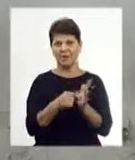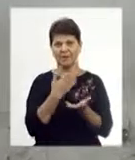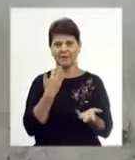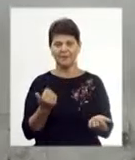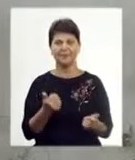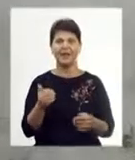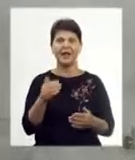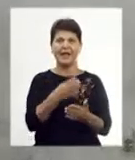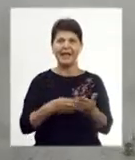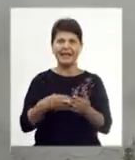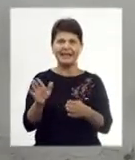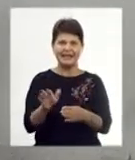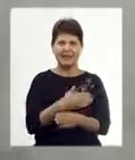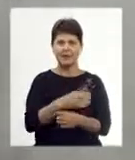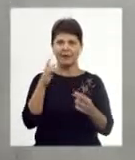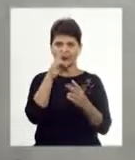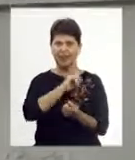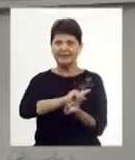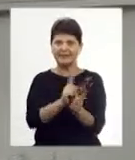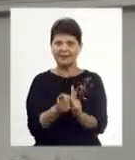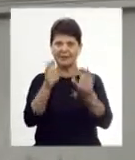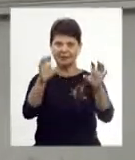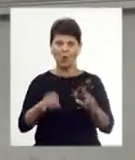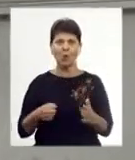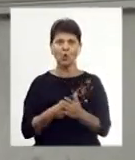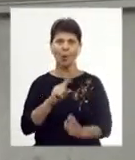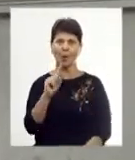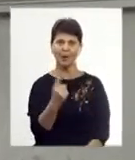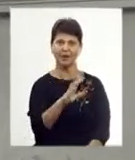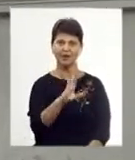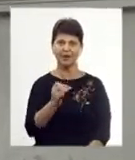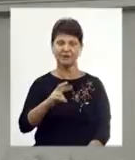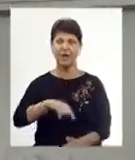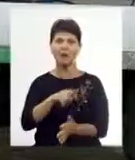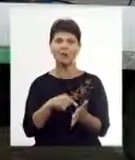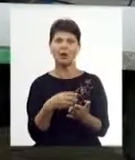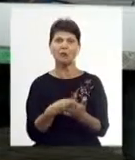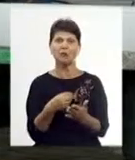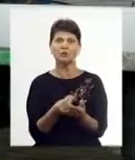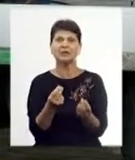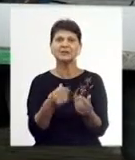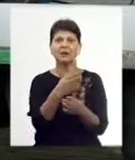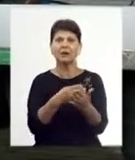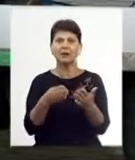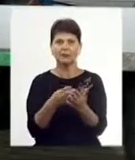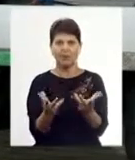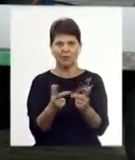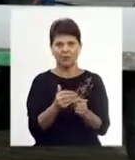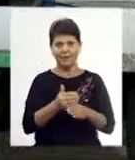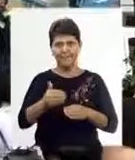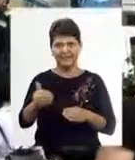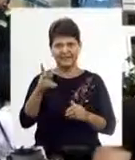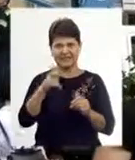Демонтувати неправильні та замінити законні мають до 1 вересня. Оскільки міському бюджету обійдеться демонтаж, порахують після